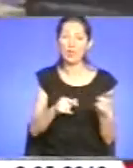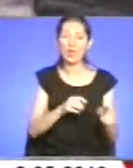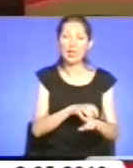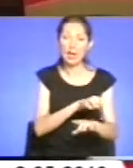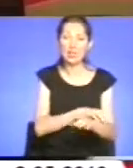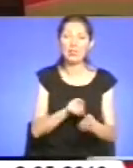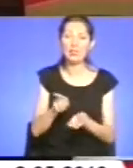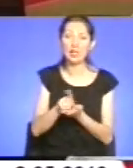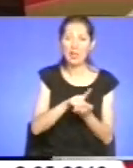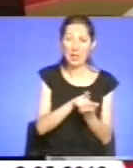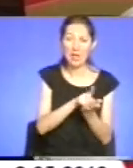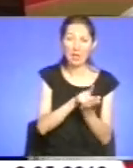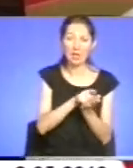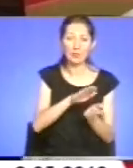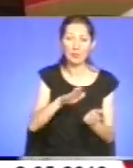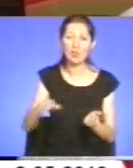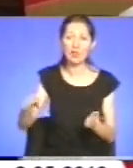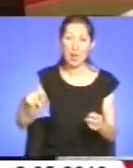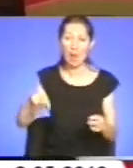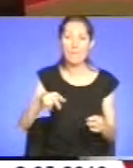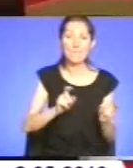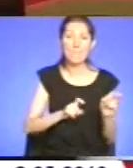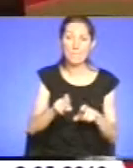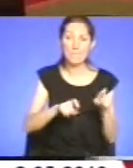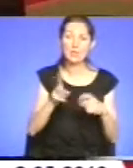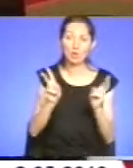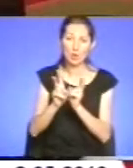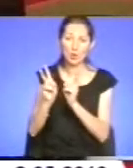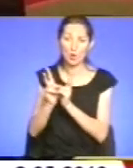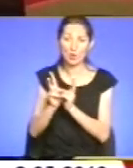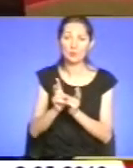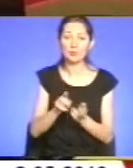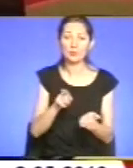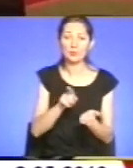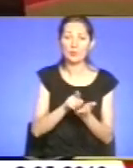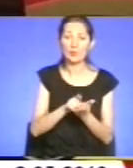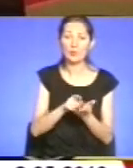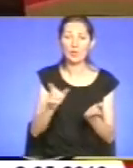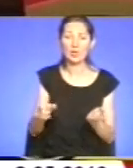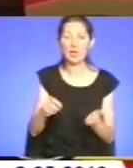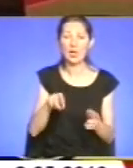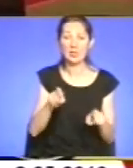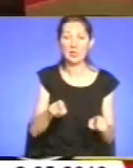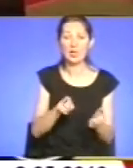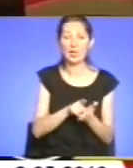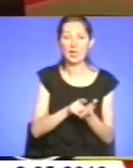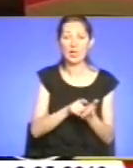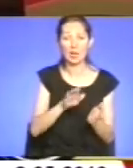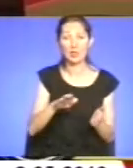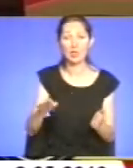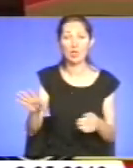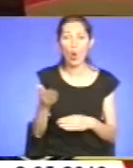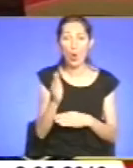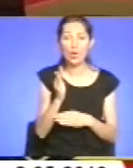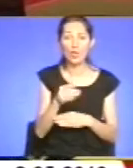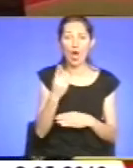танкисти сидять на танках, другі собі ходять куло танків. А один танкист